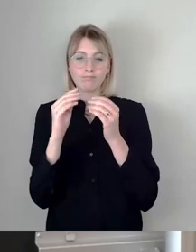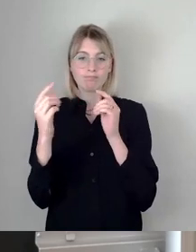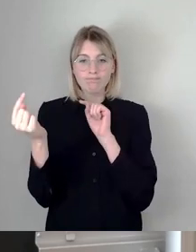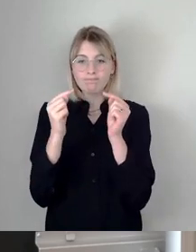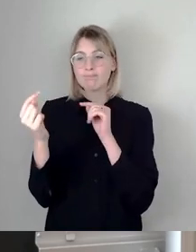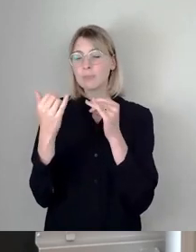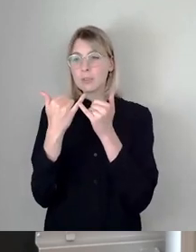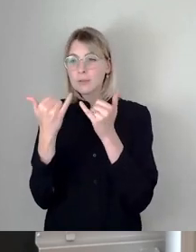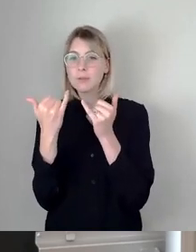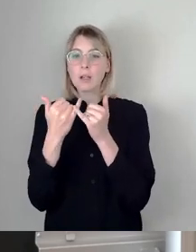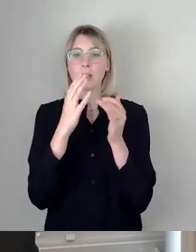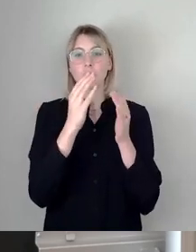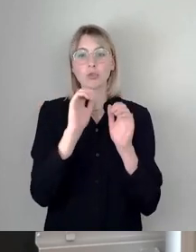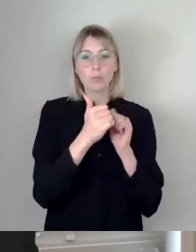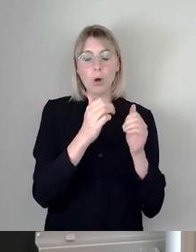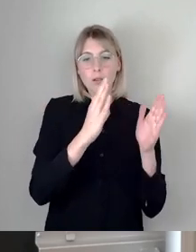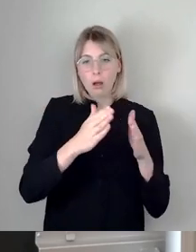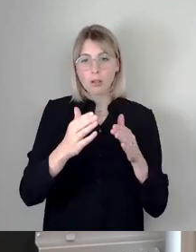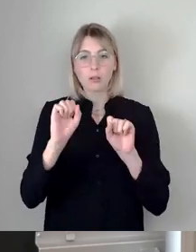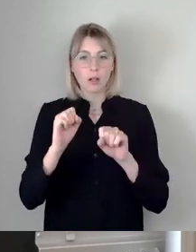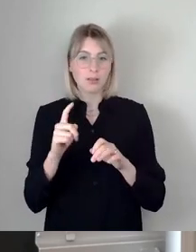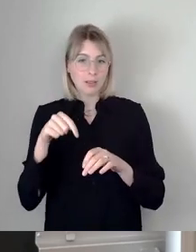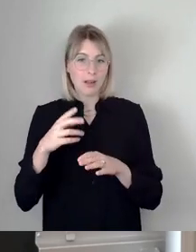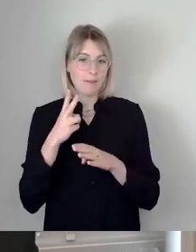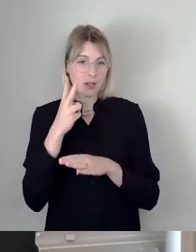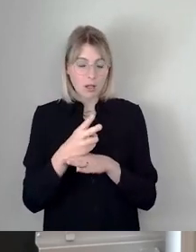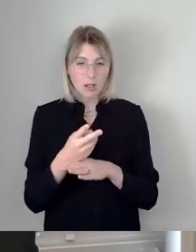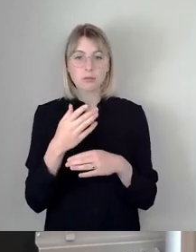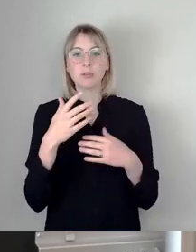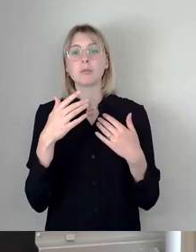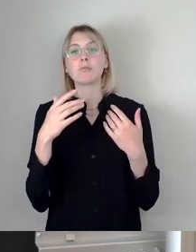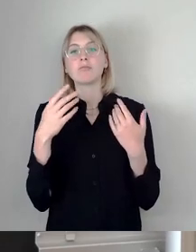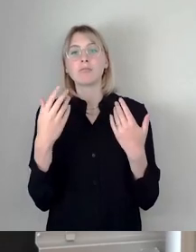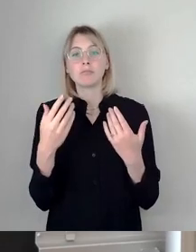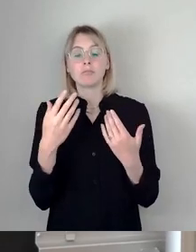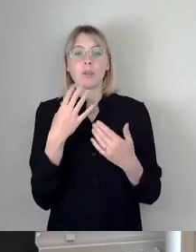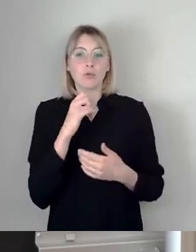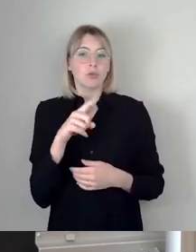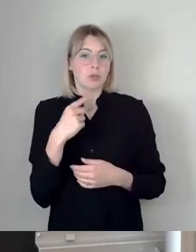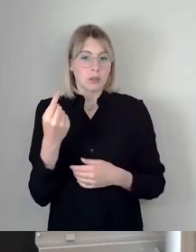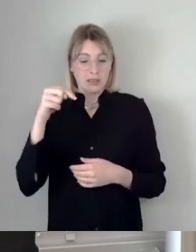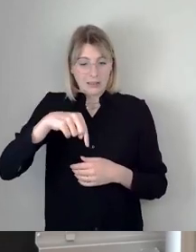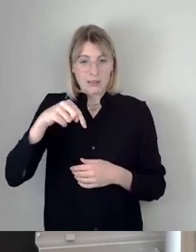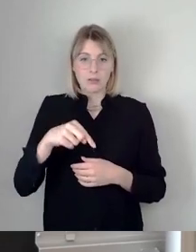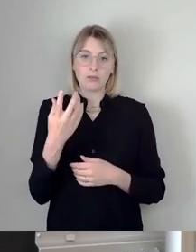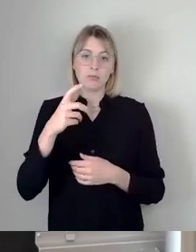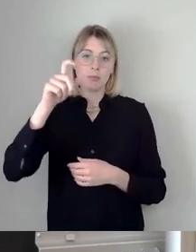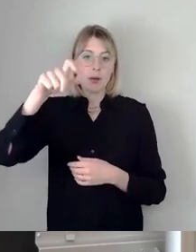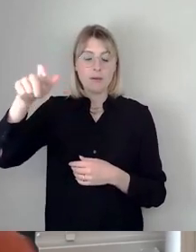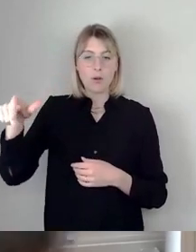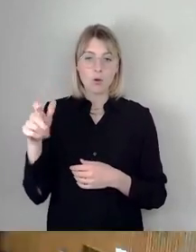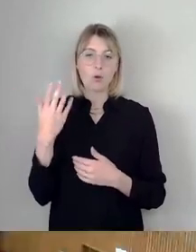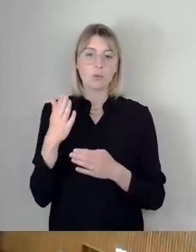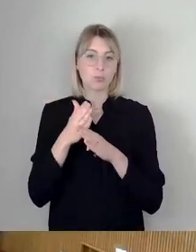Finals alles vertreten sein werden und was wir damit sozusagen hier auch der Bevölkerung zum Besuch ermöglichen.